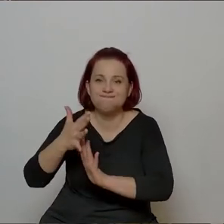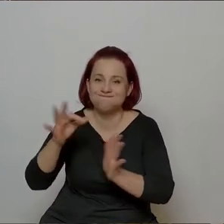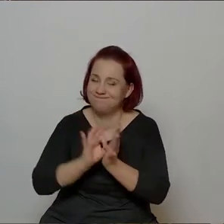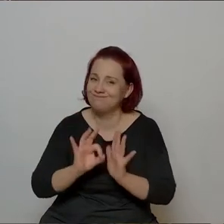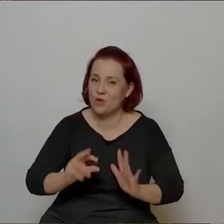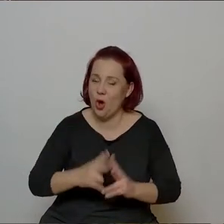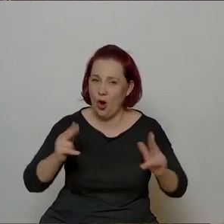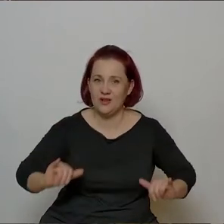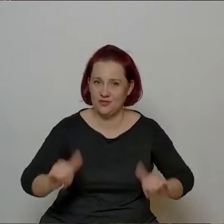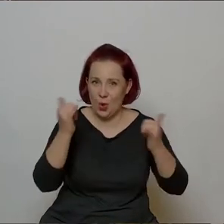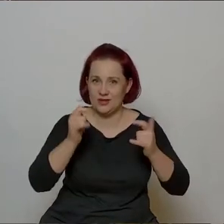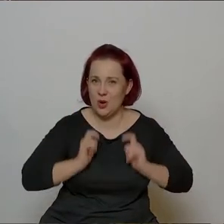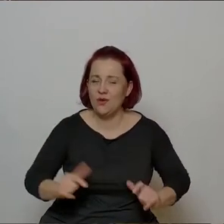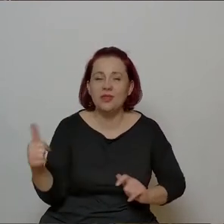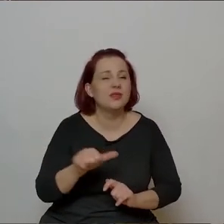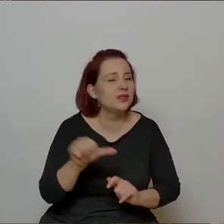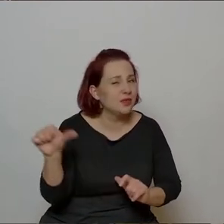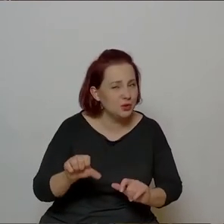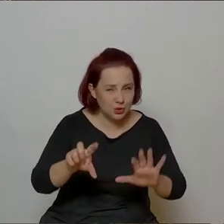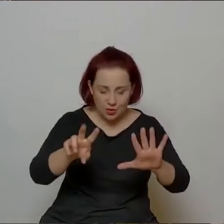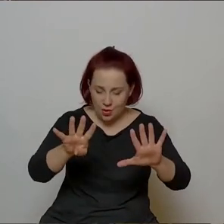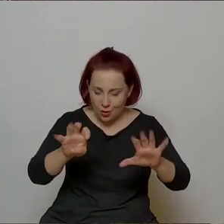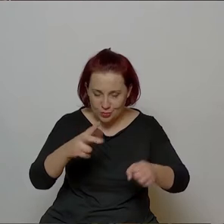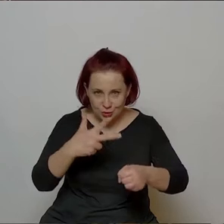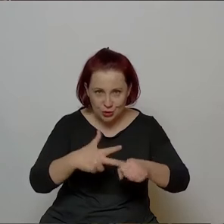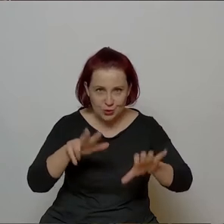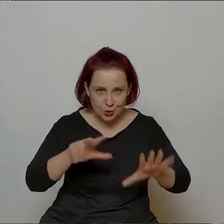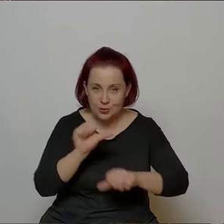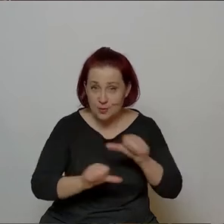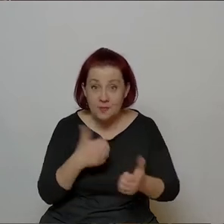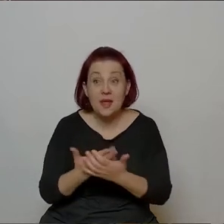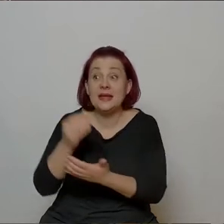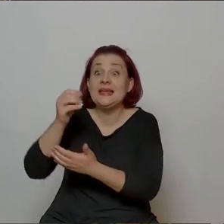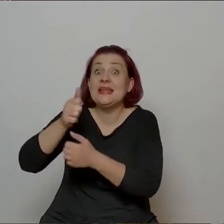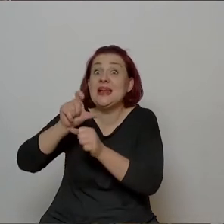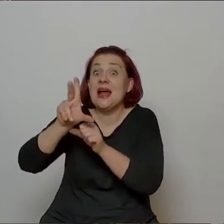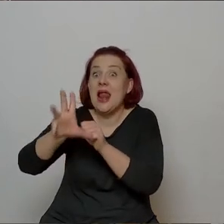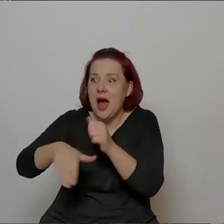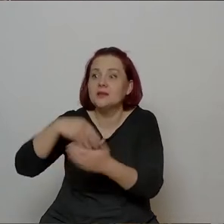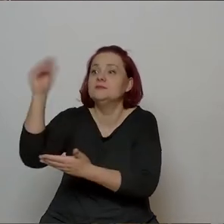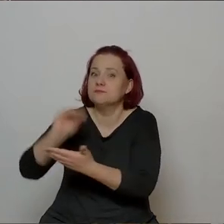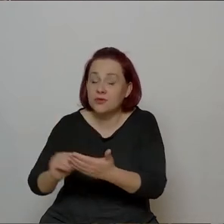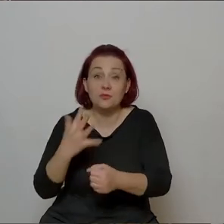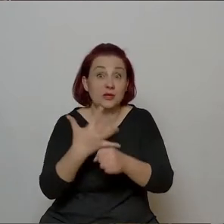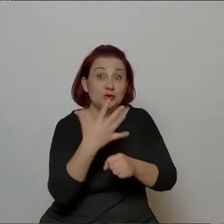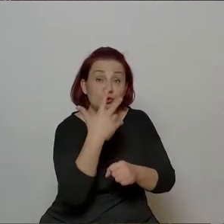Ludów w 1848 roku. Więc napisał kilka lat później, bodaj w 1954, drugą Wandę. I już tylko